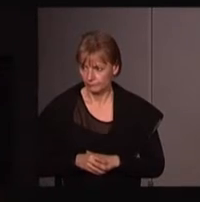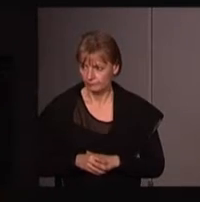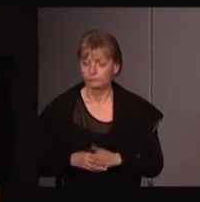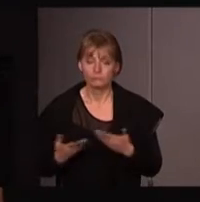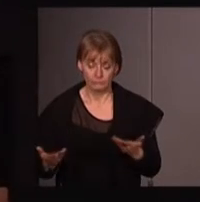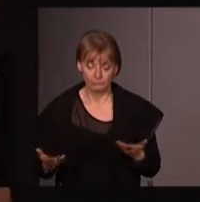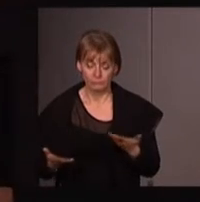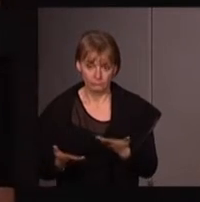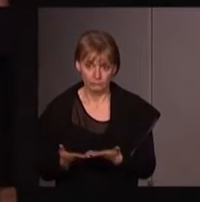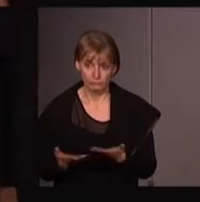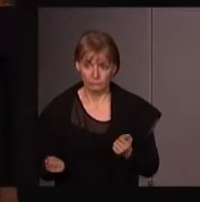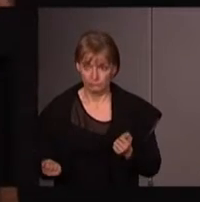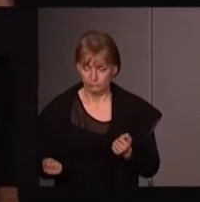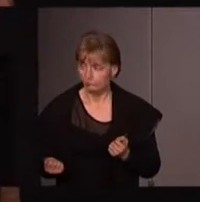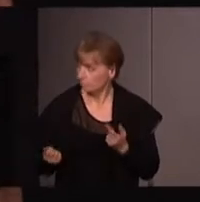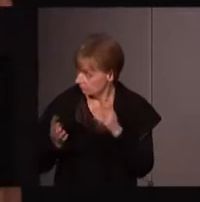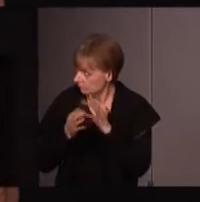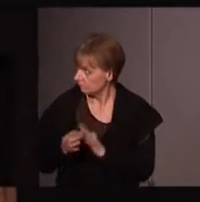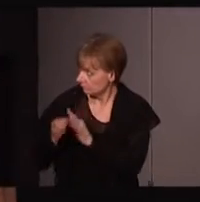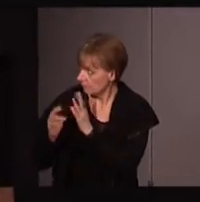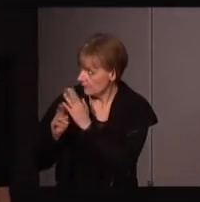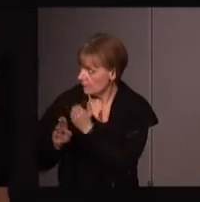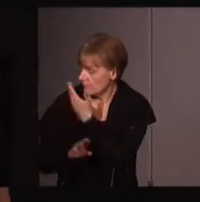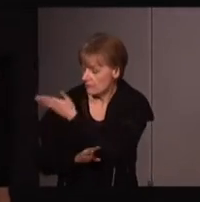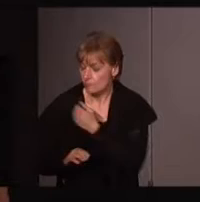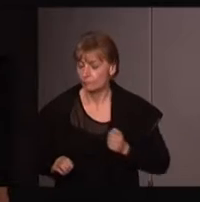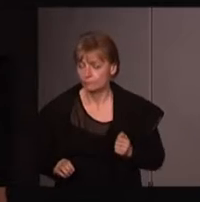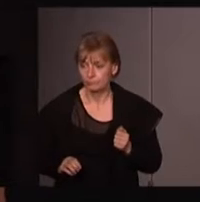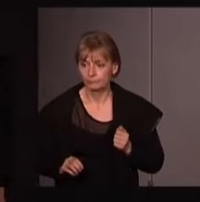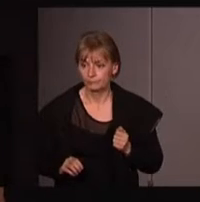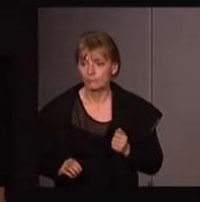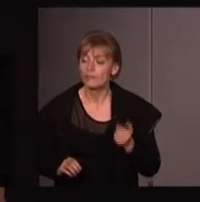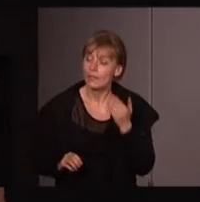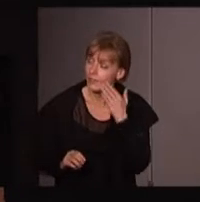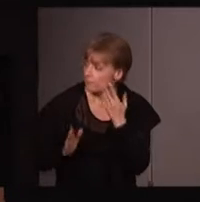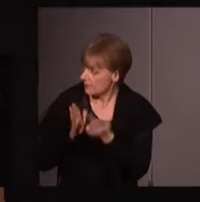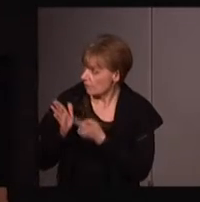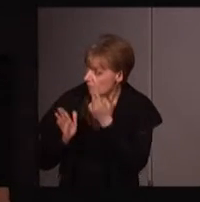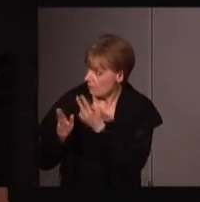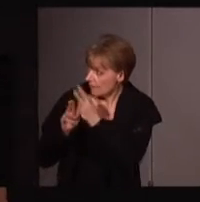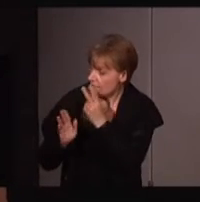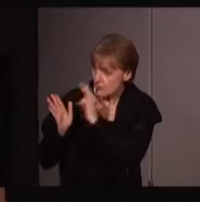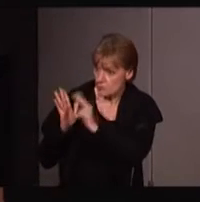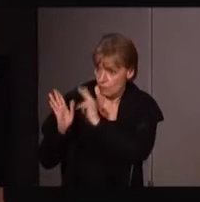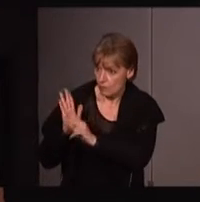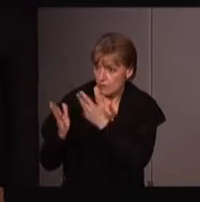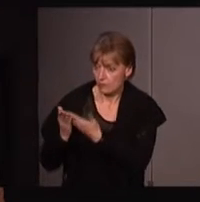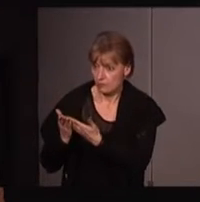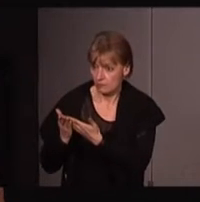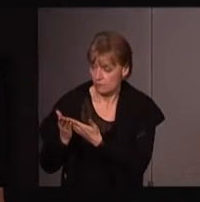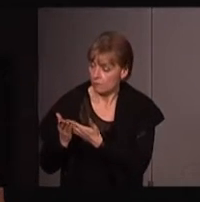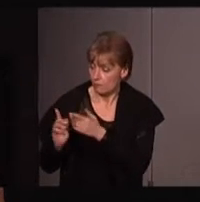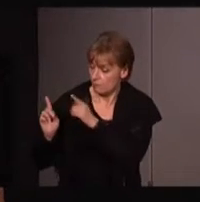Et de fait, je reviens à sa définition, quand vous relisez cette définition qui a été proposée par